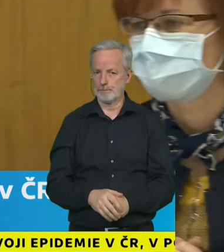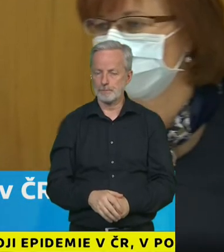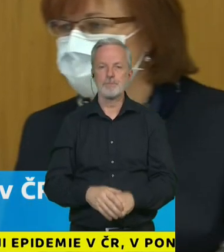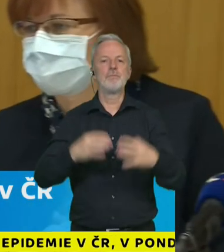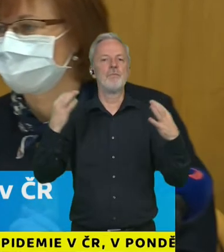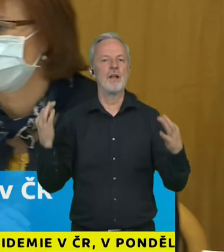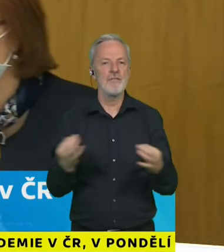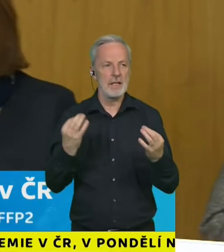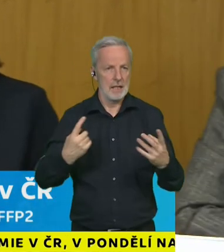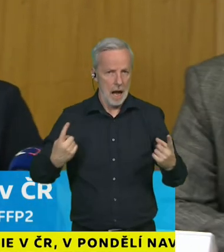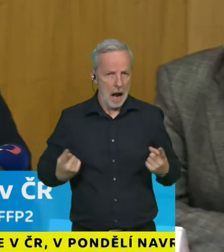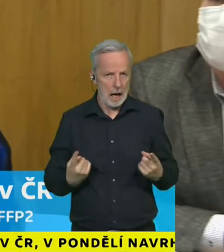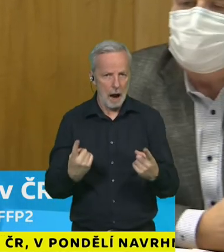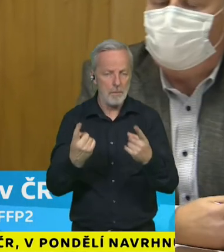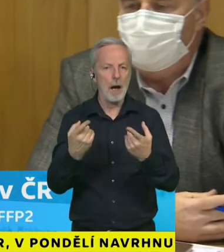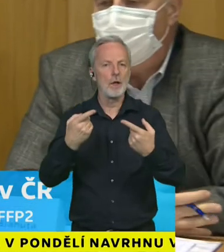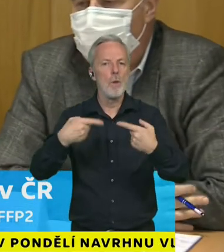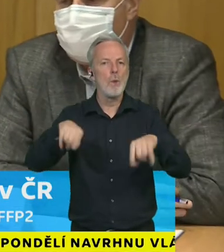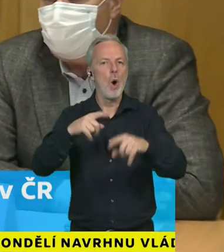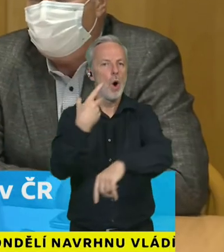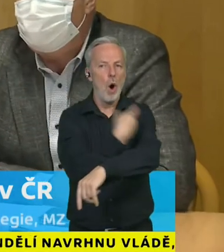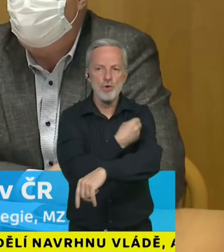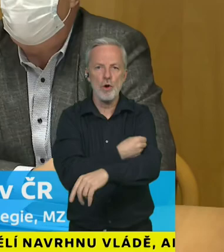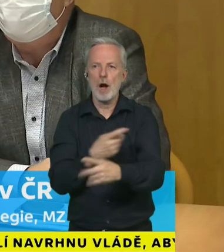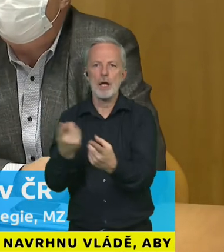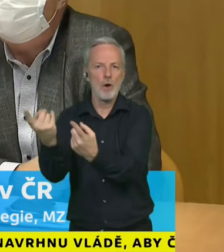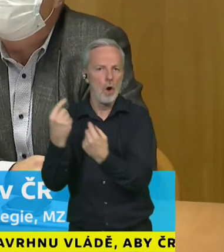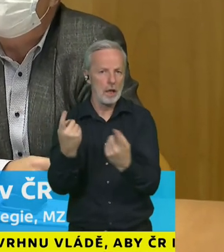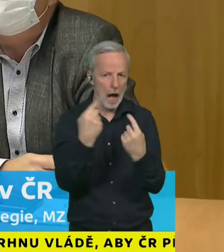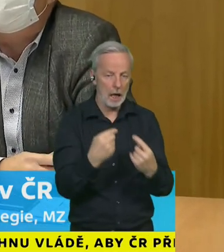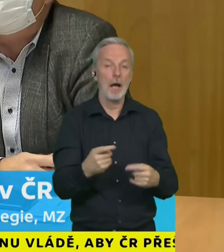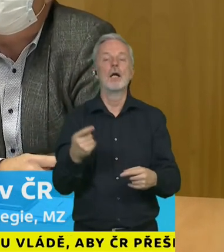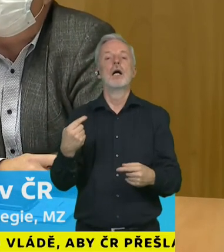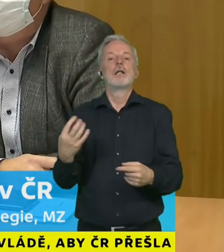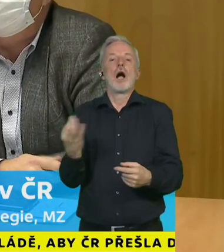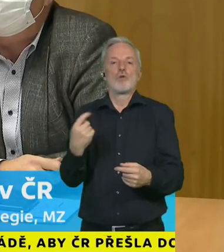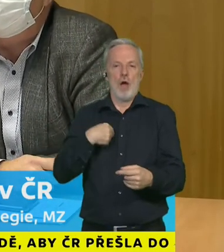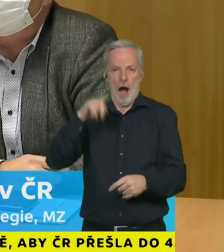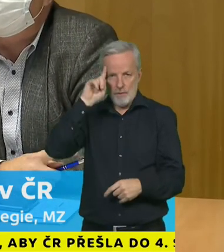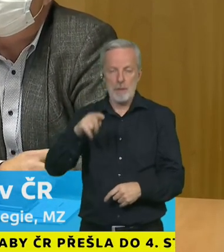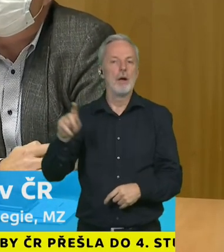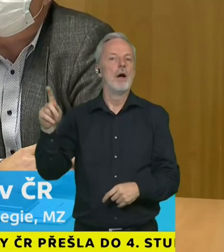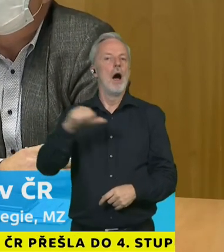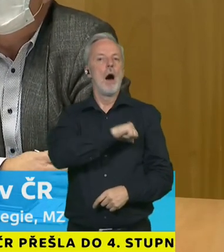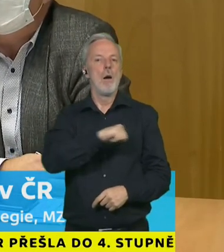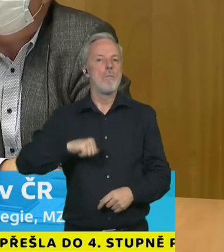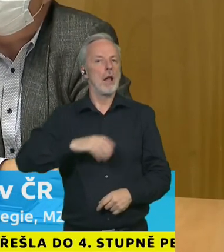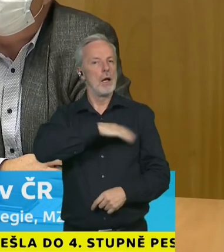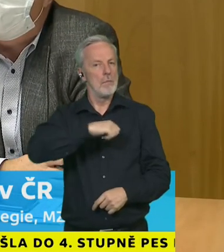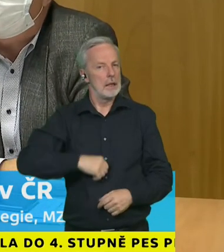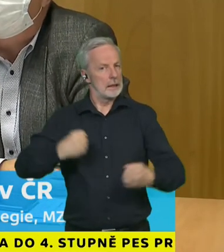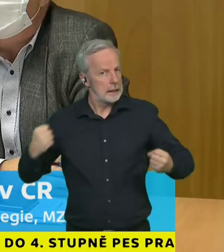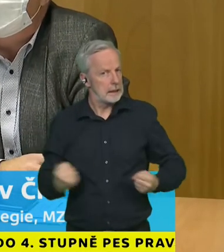jak jsem převzal tu agendu a nasal atmosféru tak pan ministr velice tlačil na to aby se už něco začalo